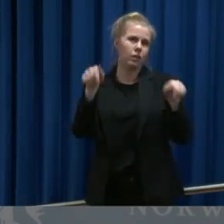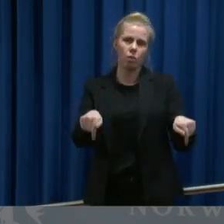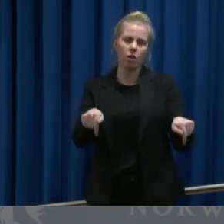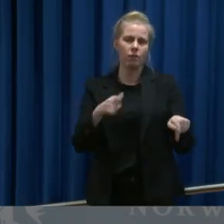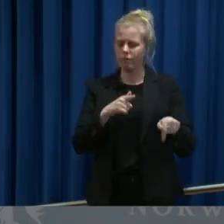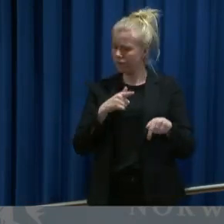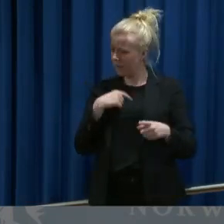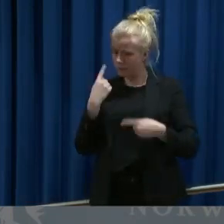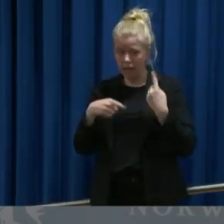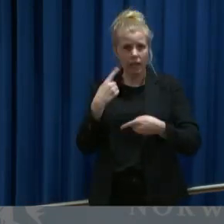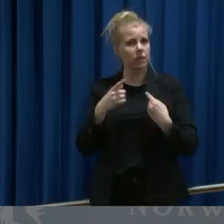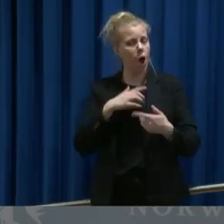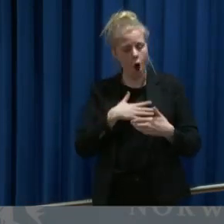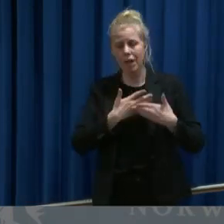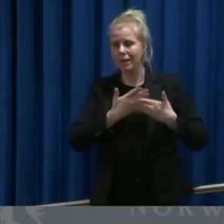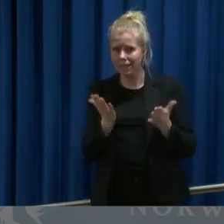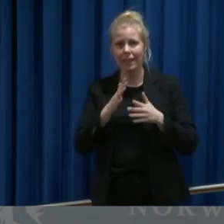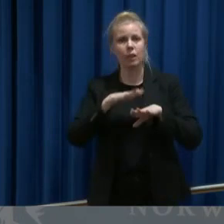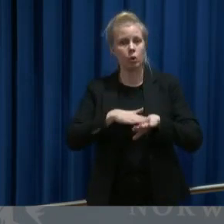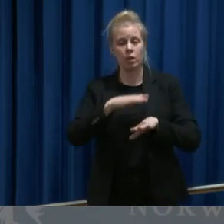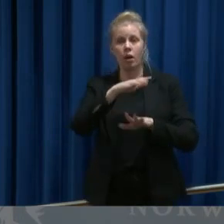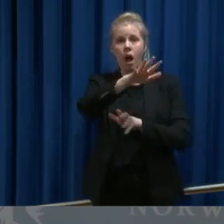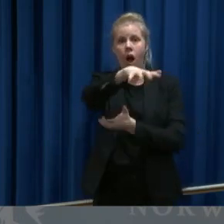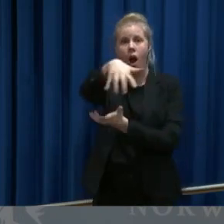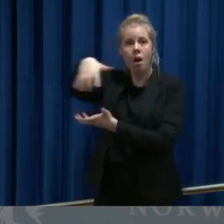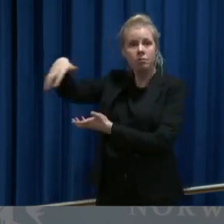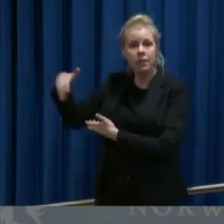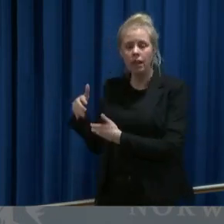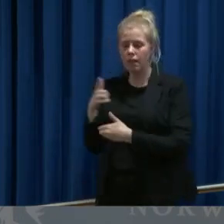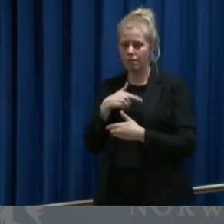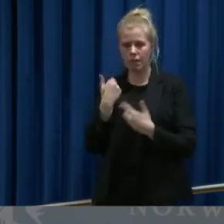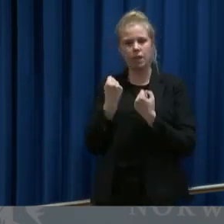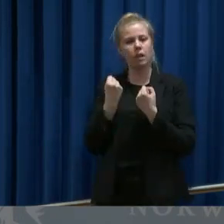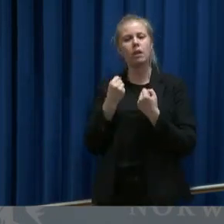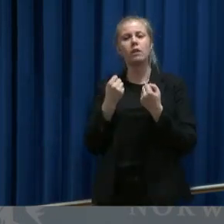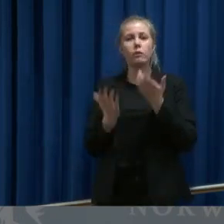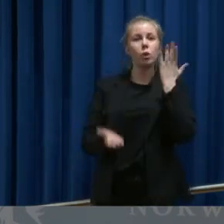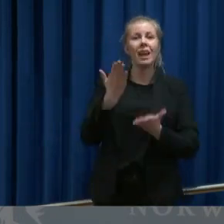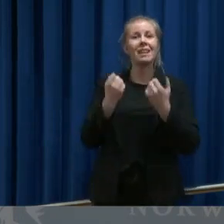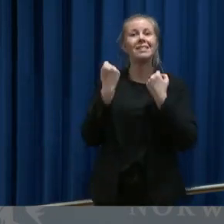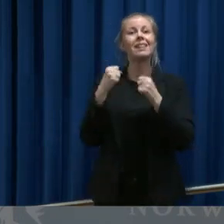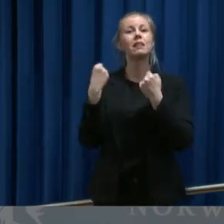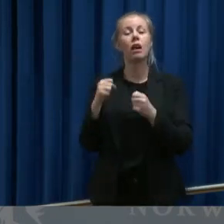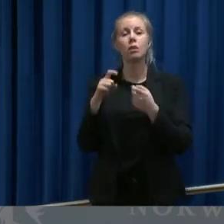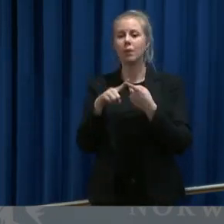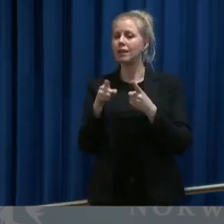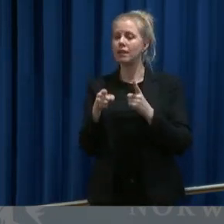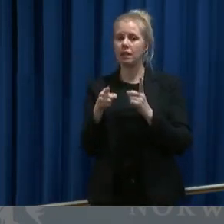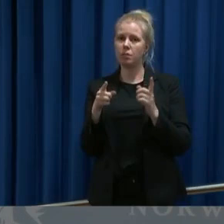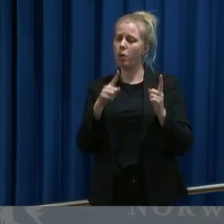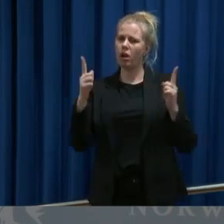grunn til å hamstre. vi gjennomfører tiltak som er nødvendig men ikke mer enn det som er nødvendig.